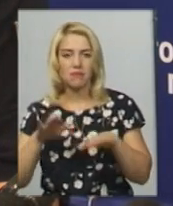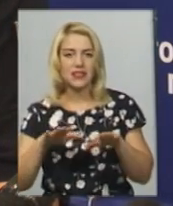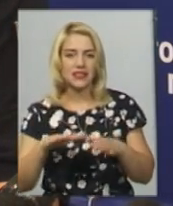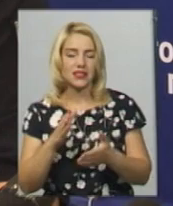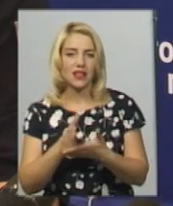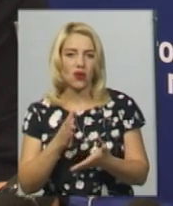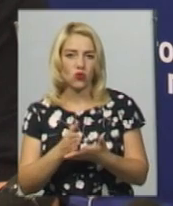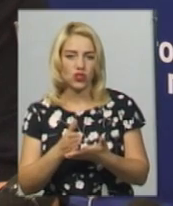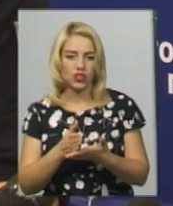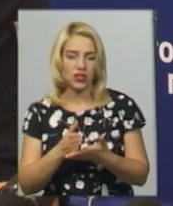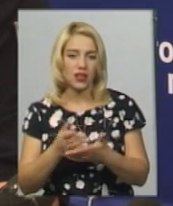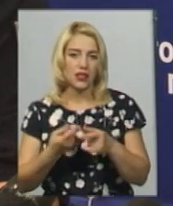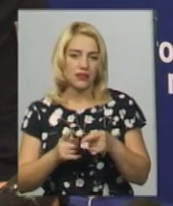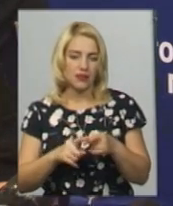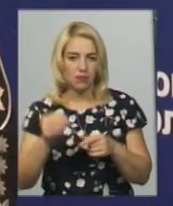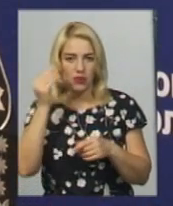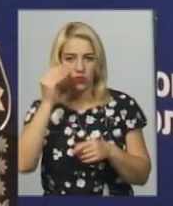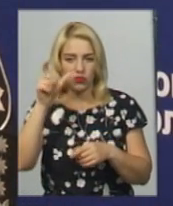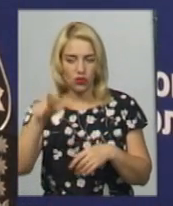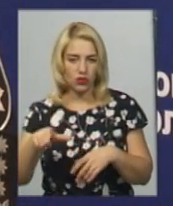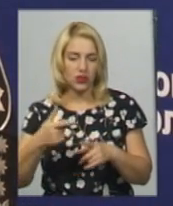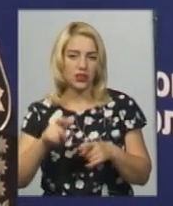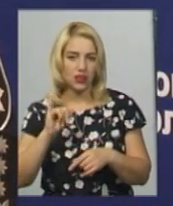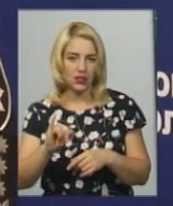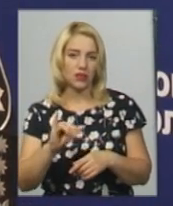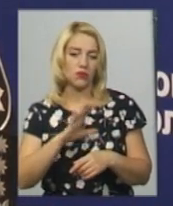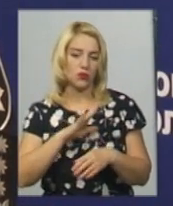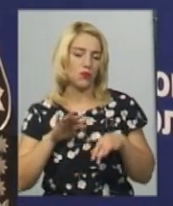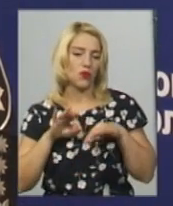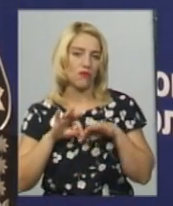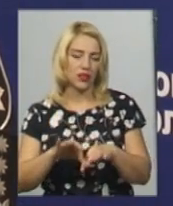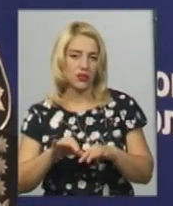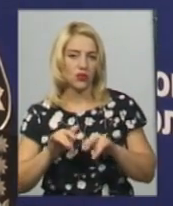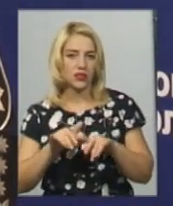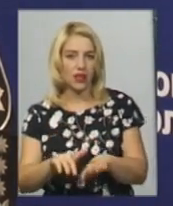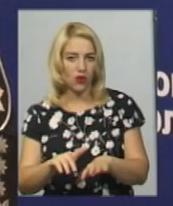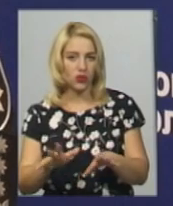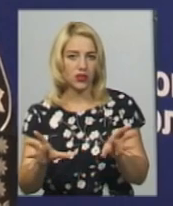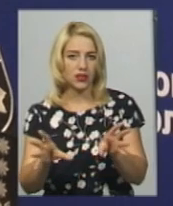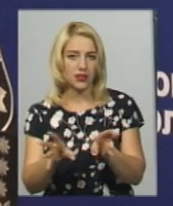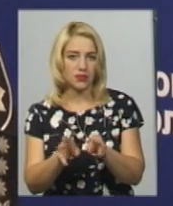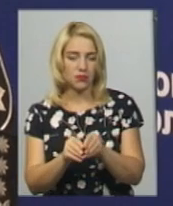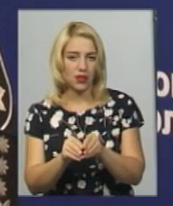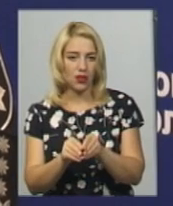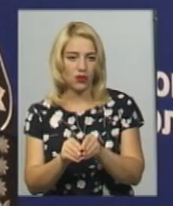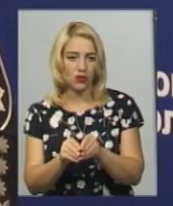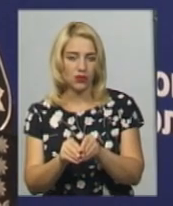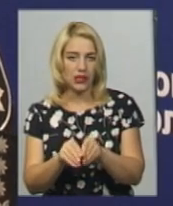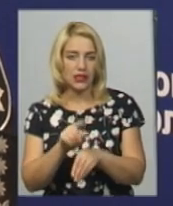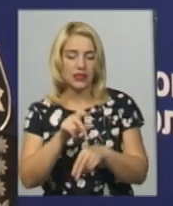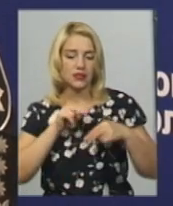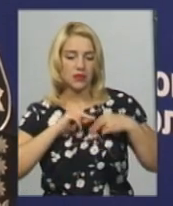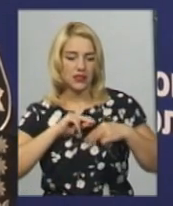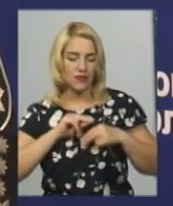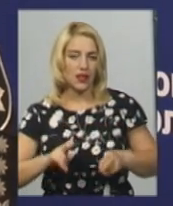вказаної підозрюваної особи. Було проведено заходи спільно з працівниками